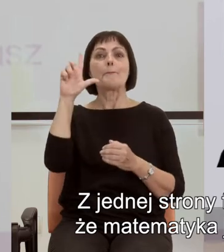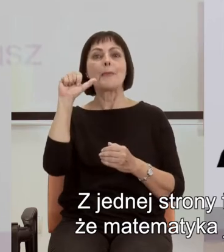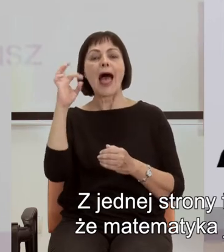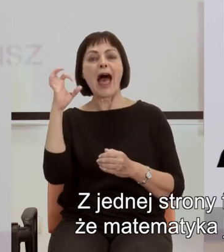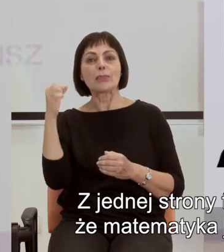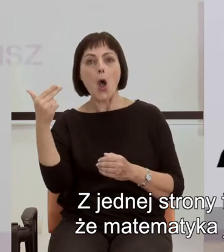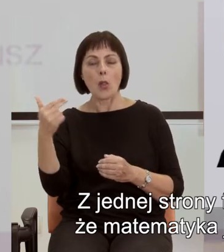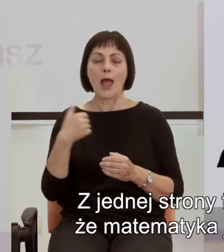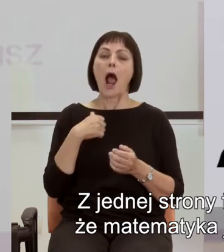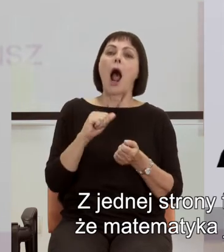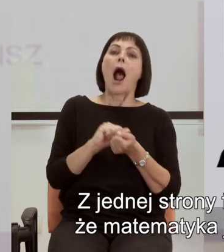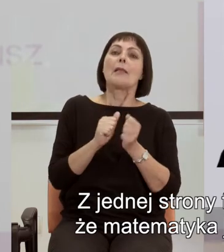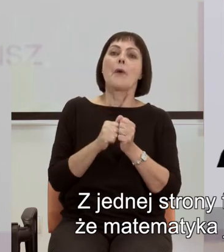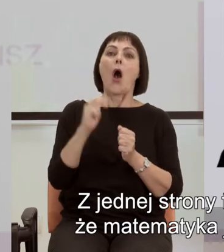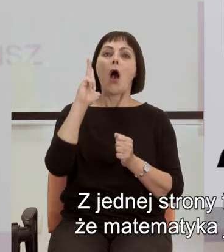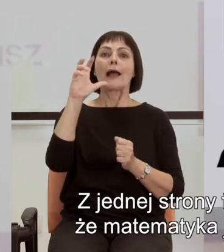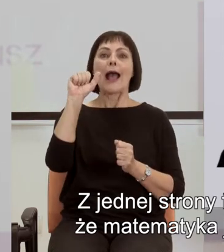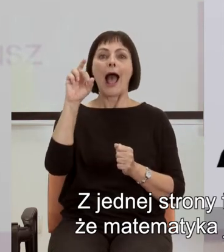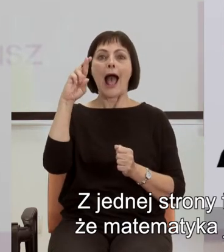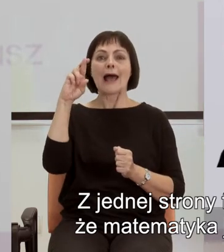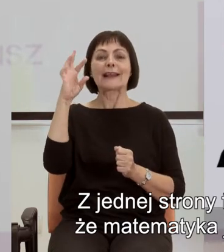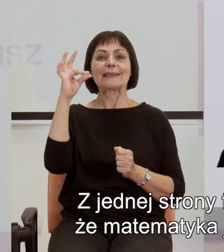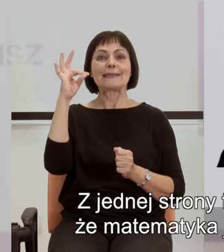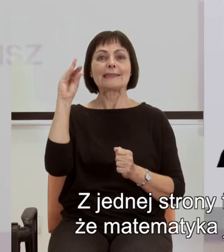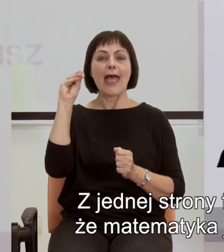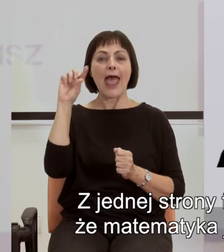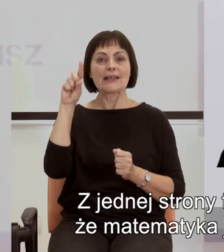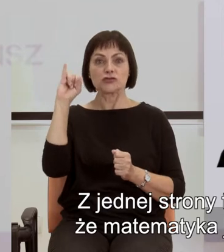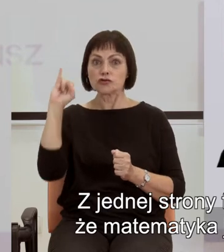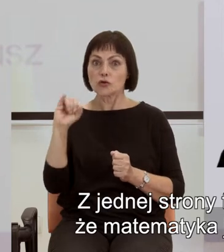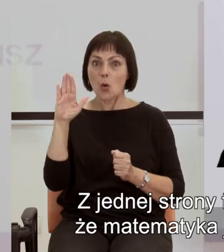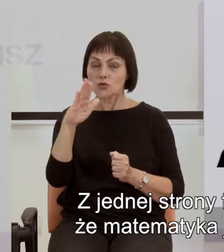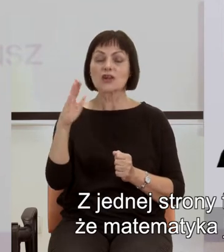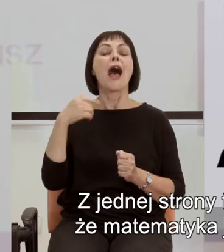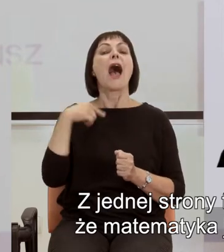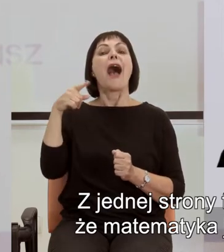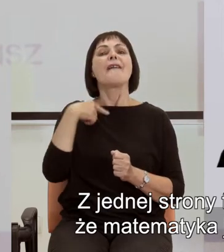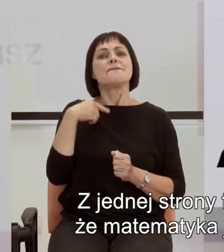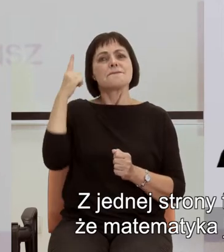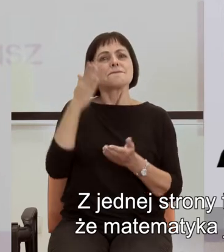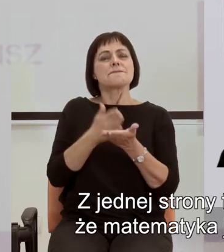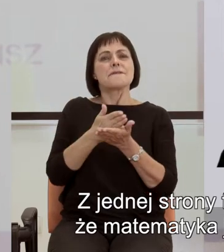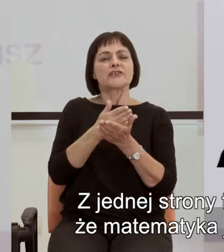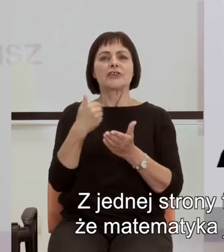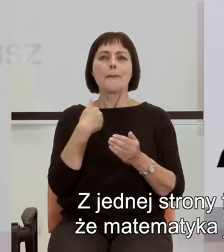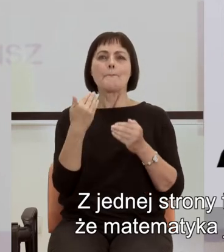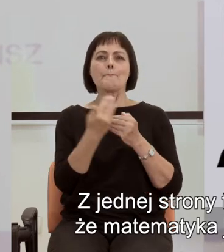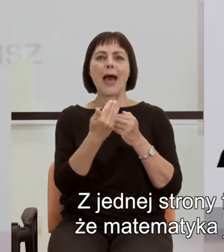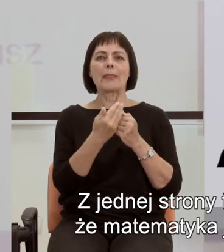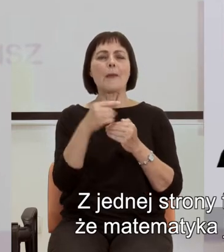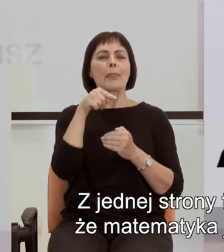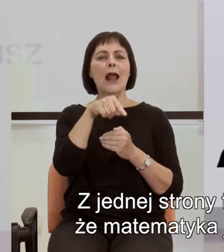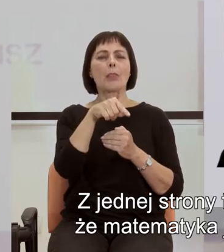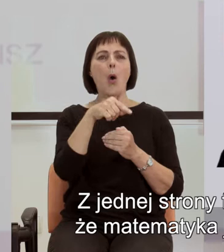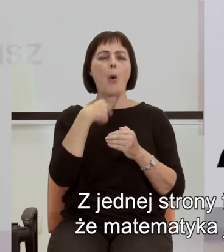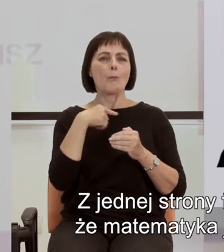czy Kartezjusz wierzyli, że matematyka jest czymś